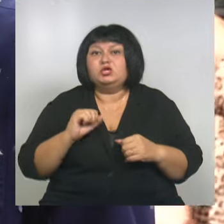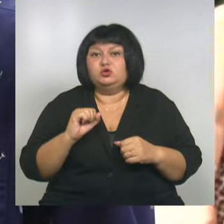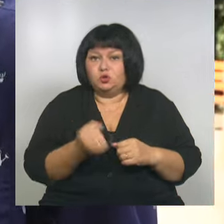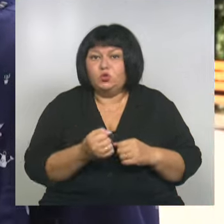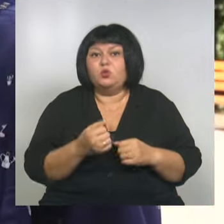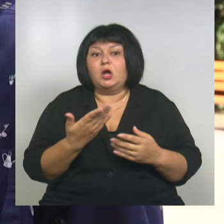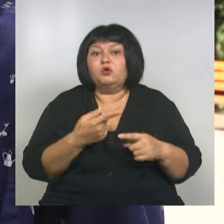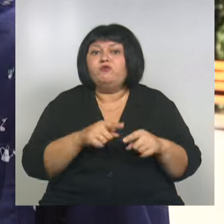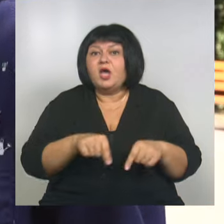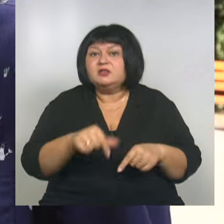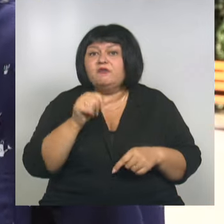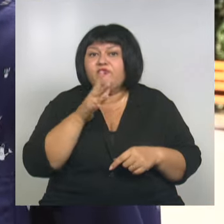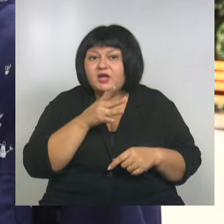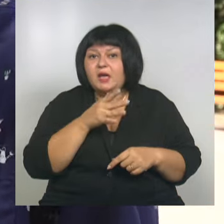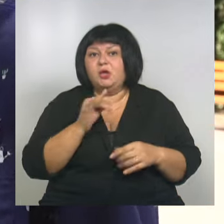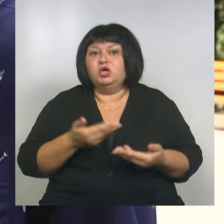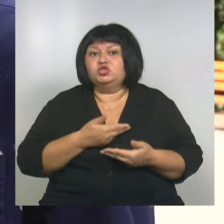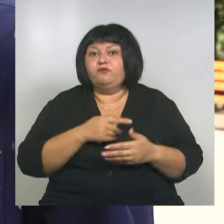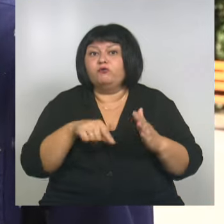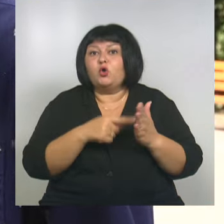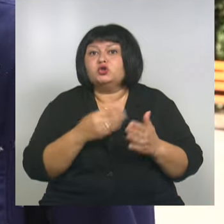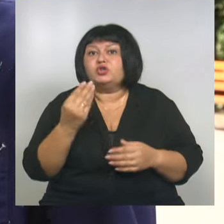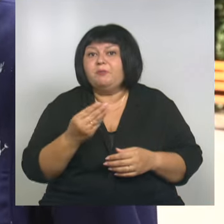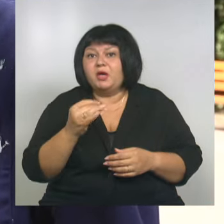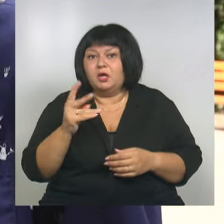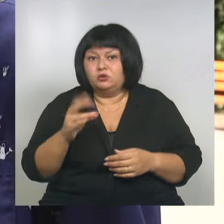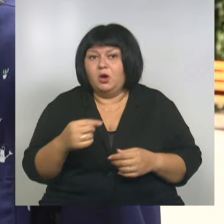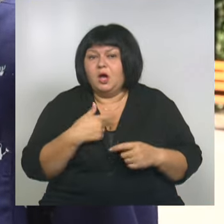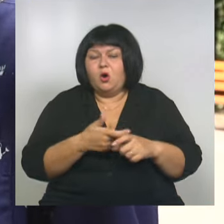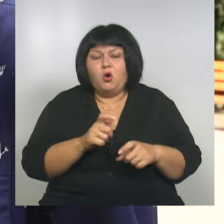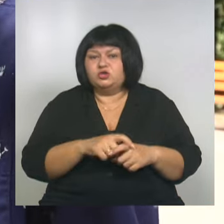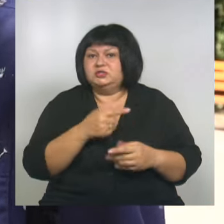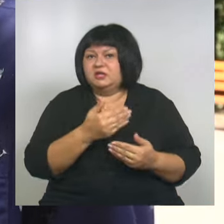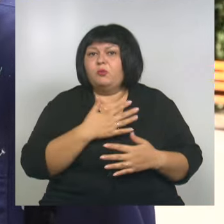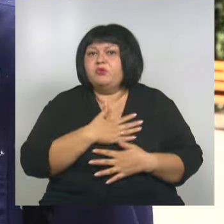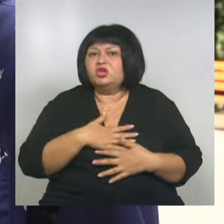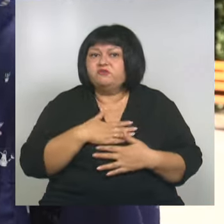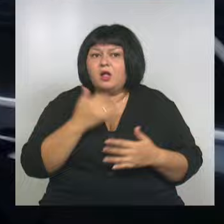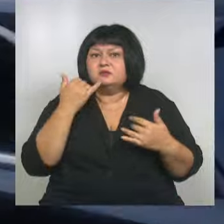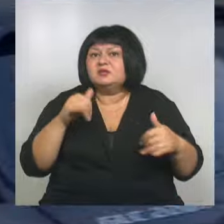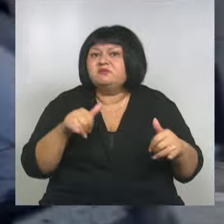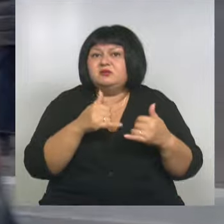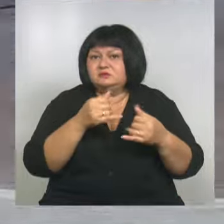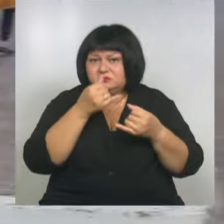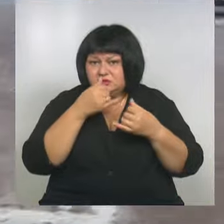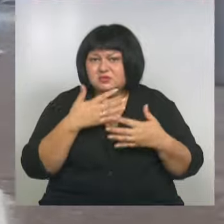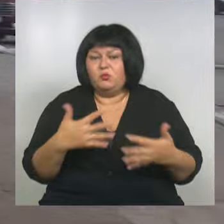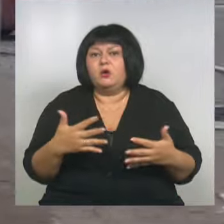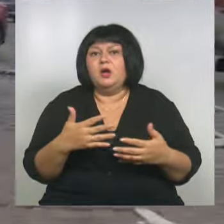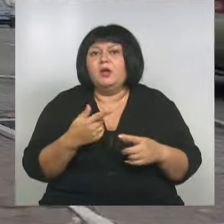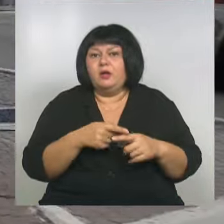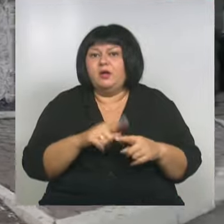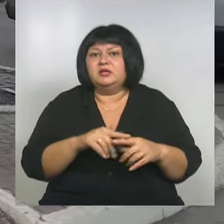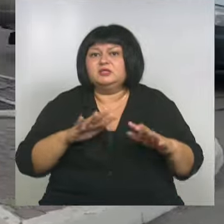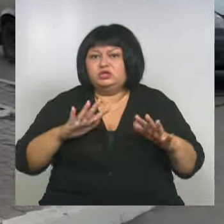в это время и вообще живет в Шебекиным. Я очень за него переживал. Дозвониться, к сожалению, не мог. И, наверное, эта